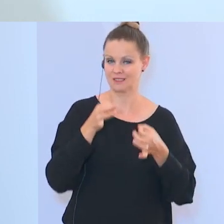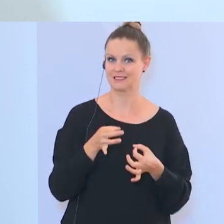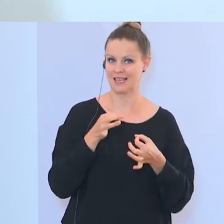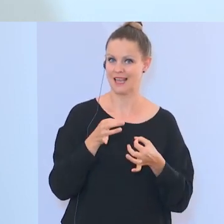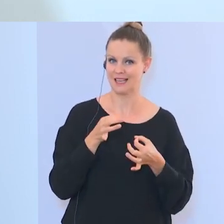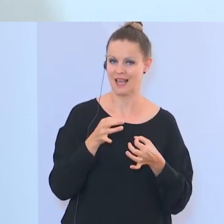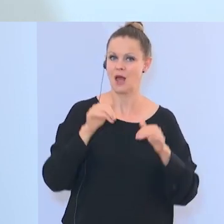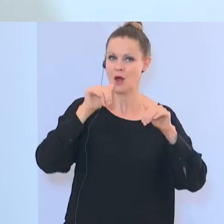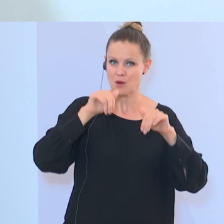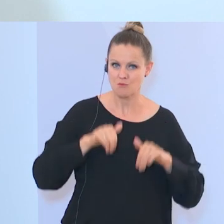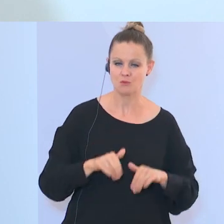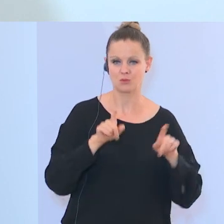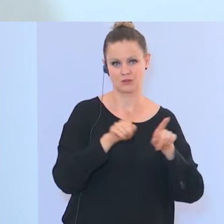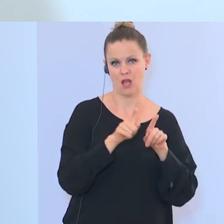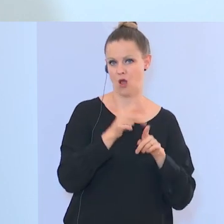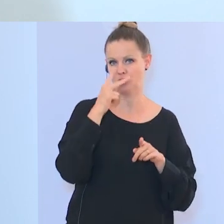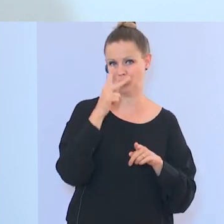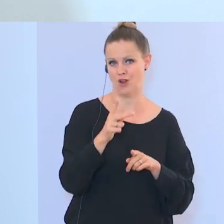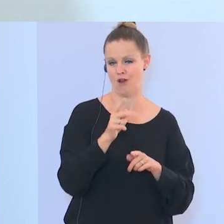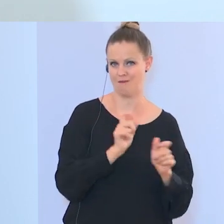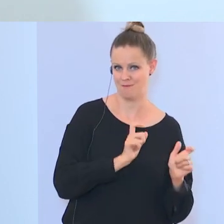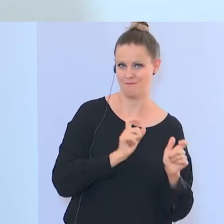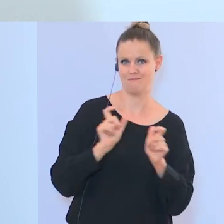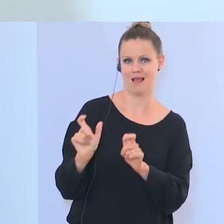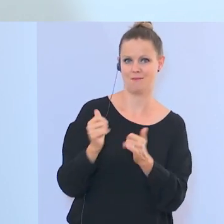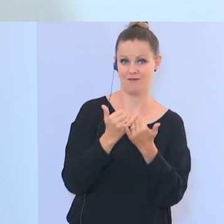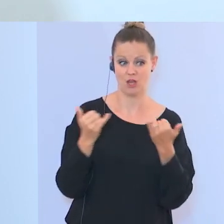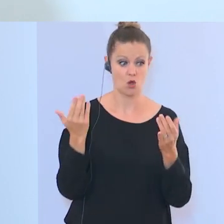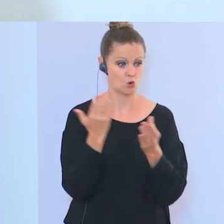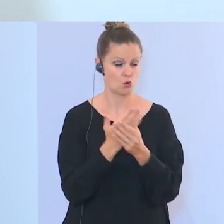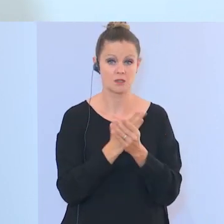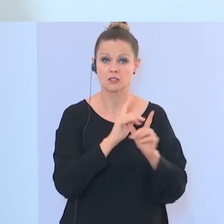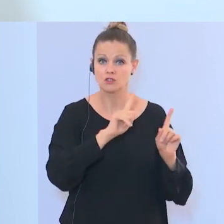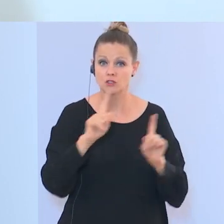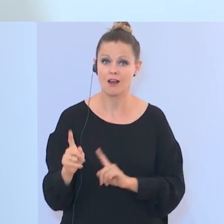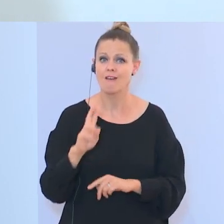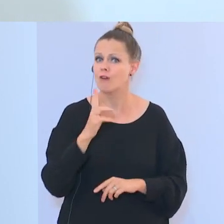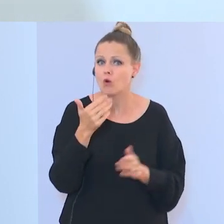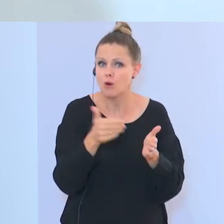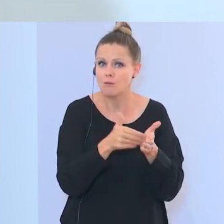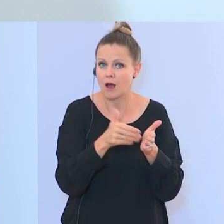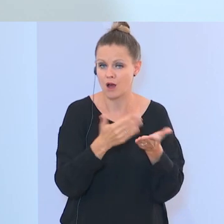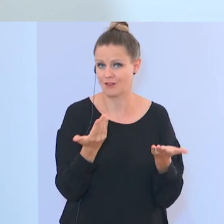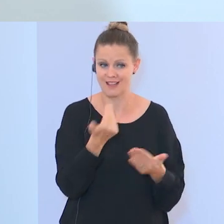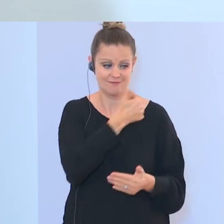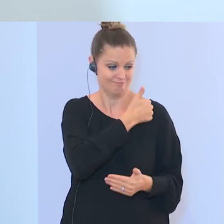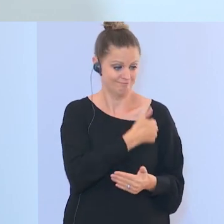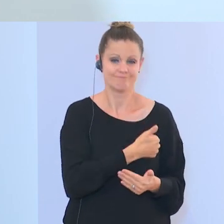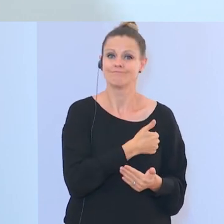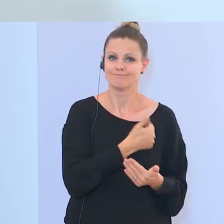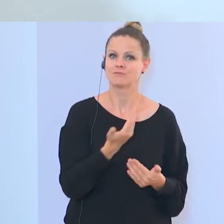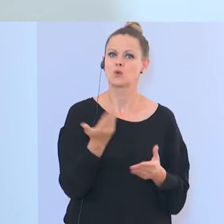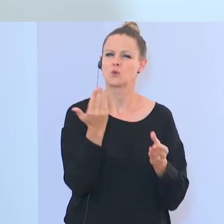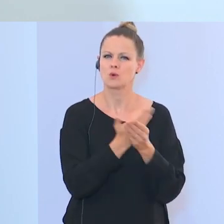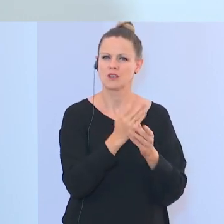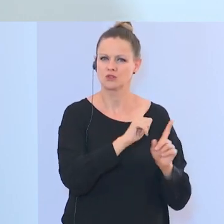diese Einflüsse in Österreich vorzugehen. Warum braucht es diese Dokumentationsstelle? Zum einen, die Dokumentationsstelle war